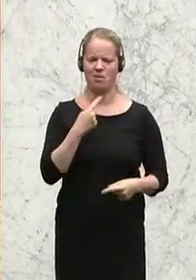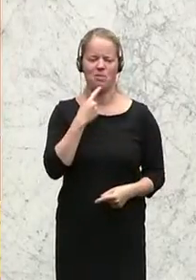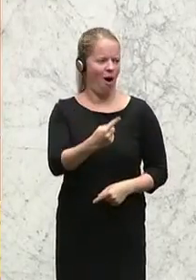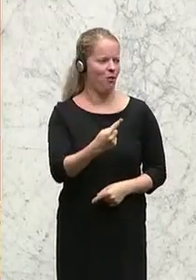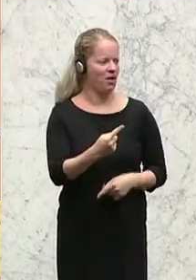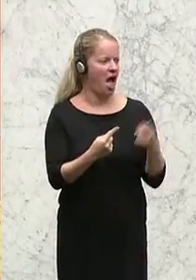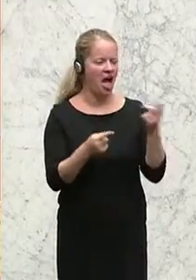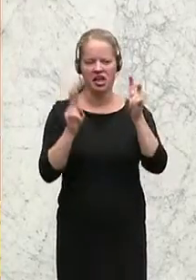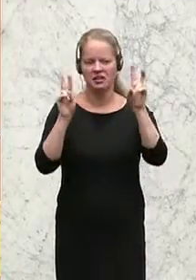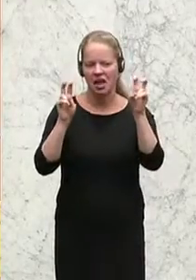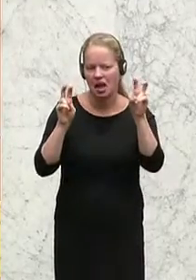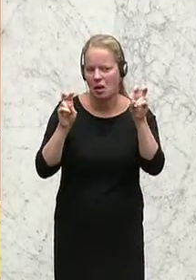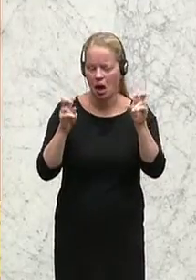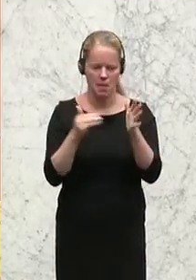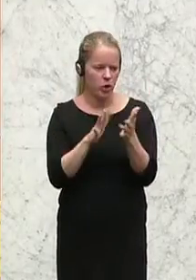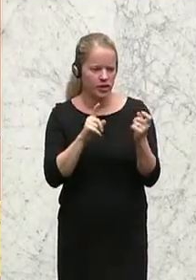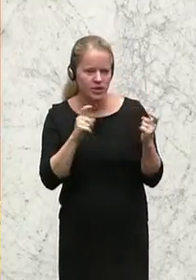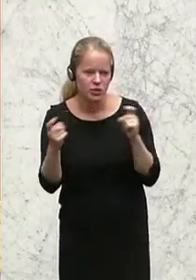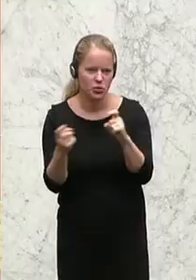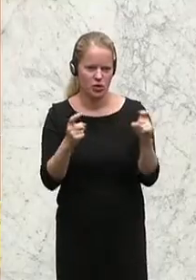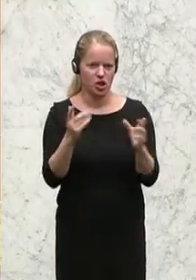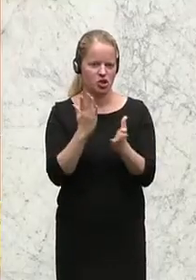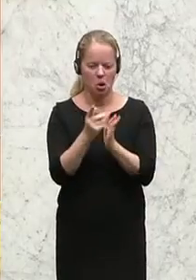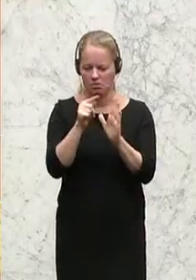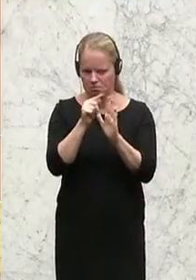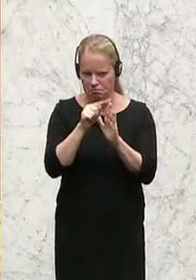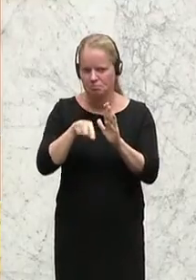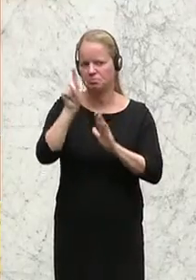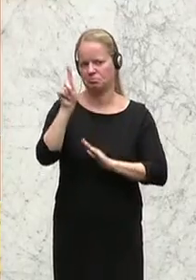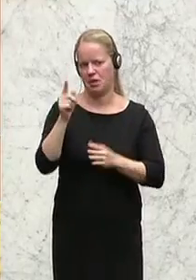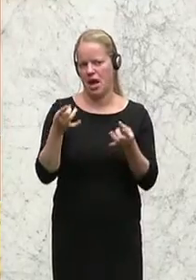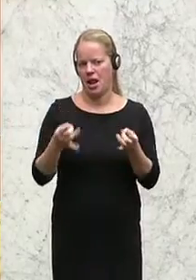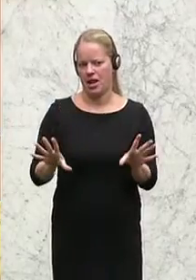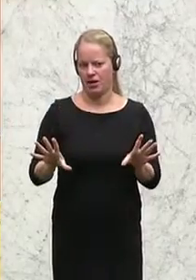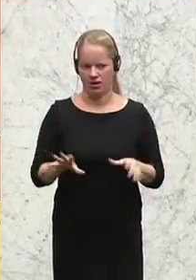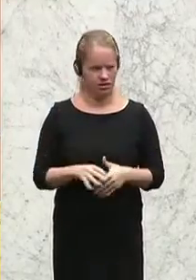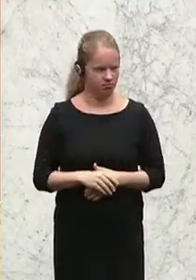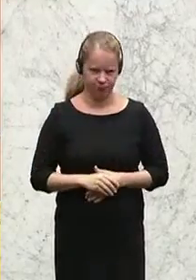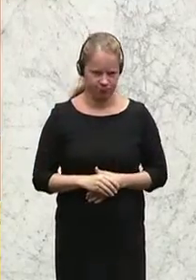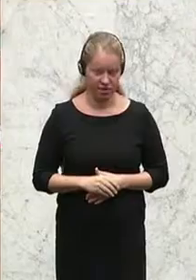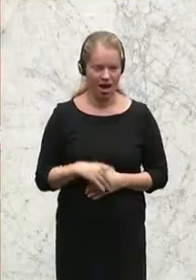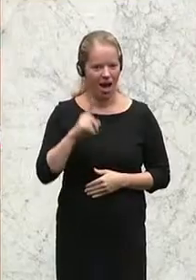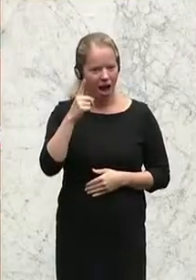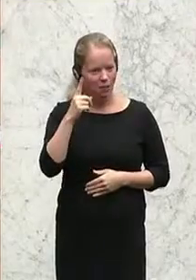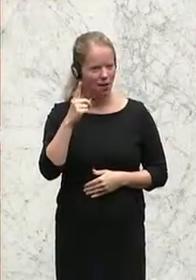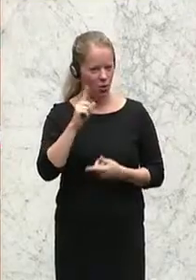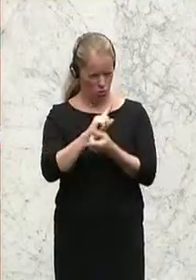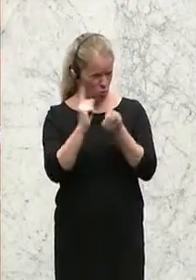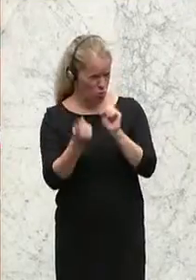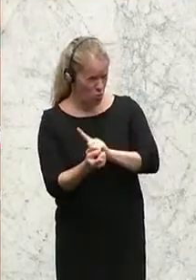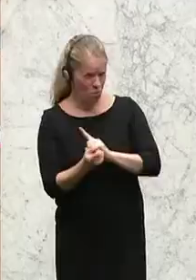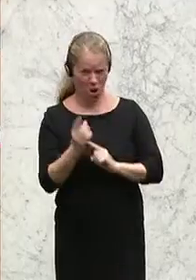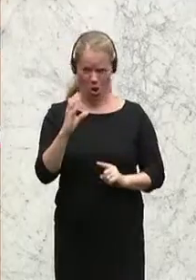dass dieses Thema erledigt ist. Aber deswegen den ORF infrage zu stellen, das ist